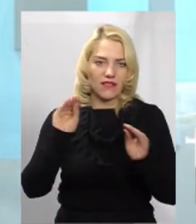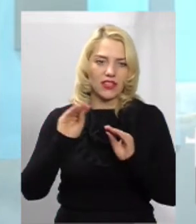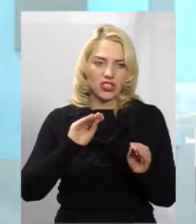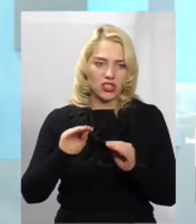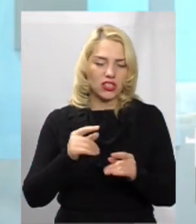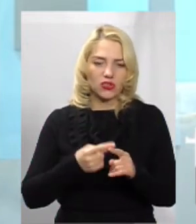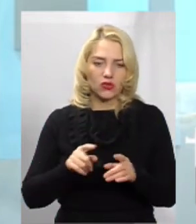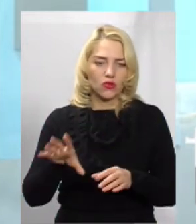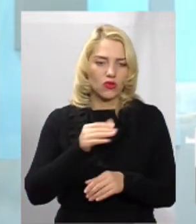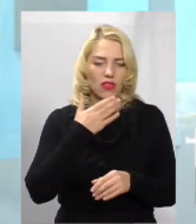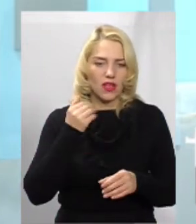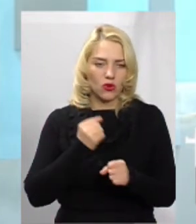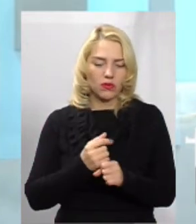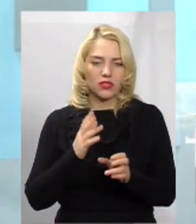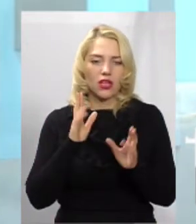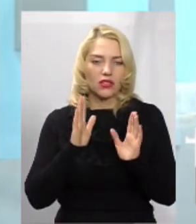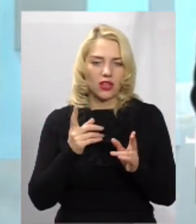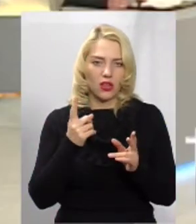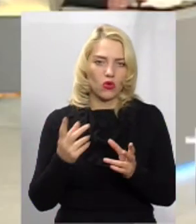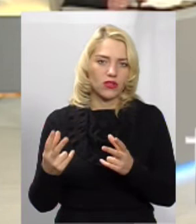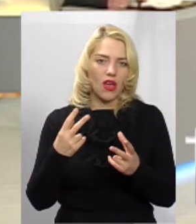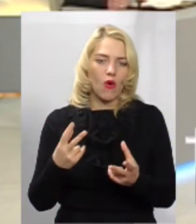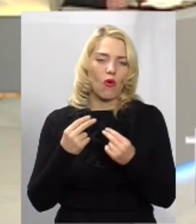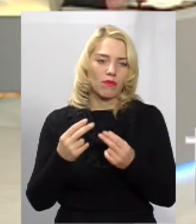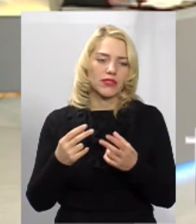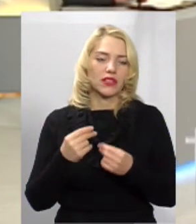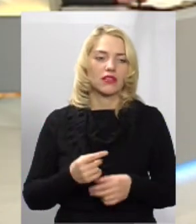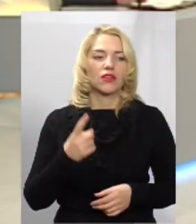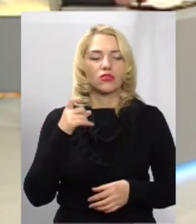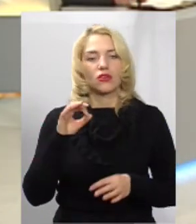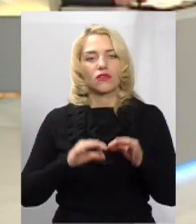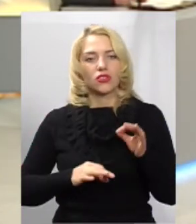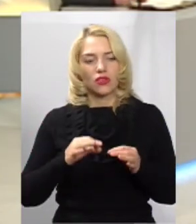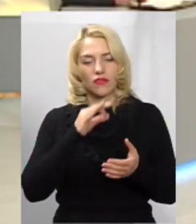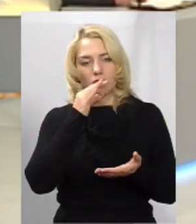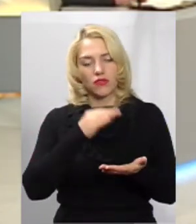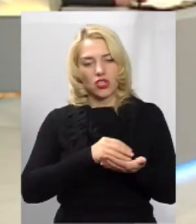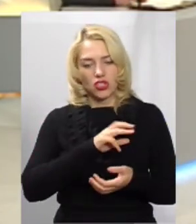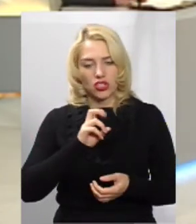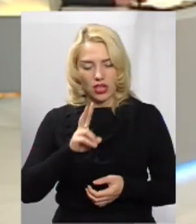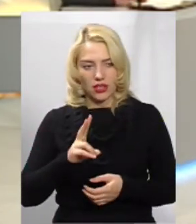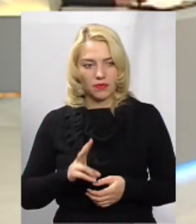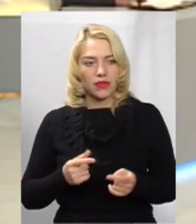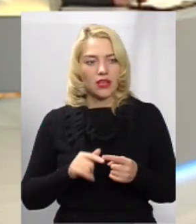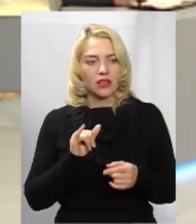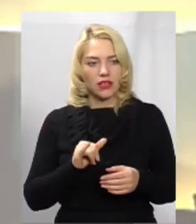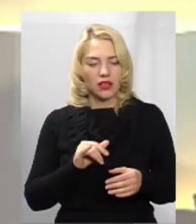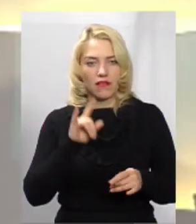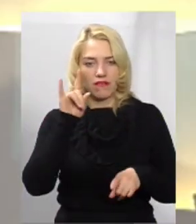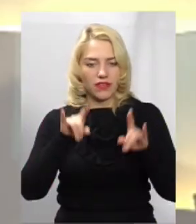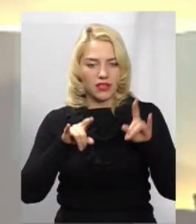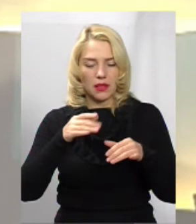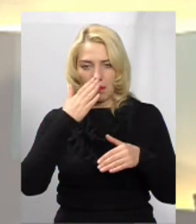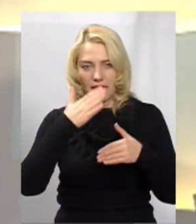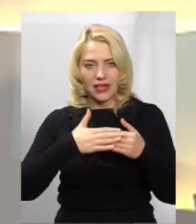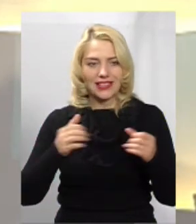обіцятки. Дякуємо за запитання. Дякую. 100% відповідальність ЖЕКу. Вікна перед зимою мають